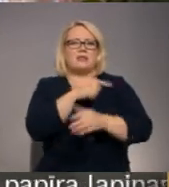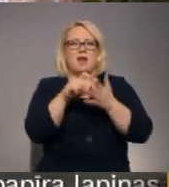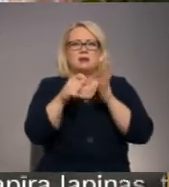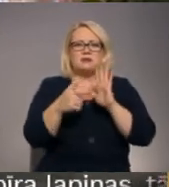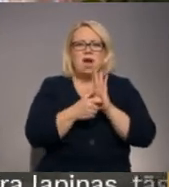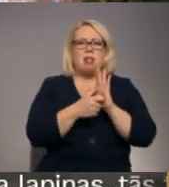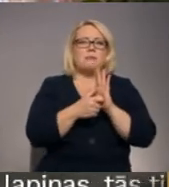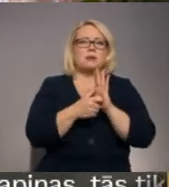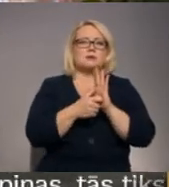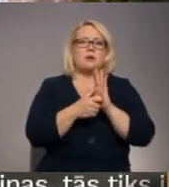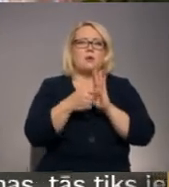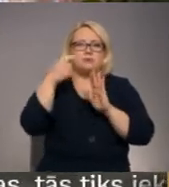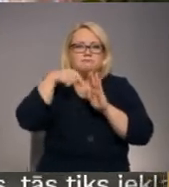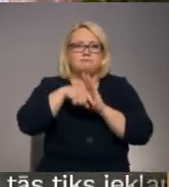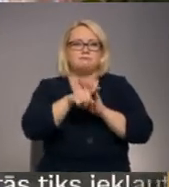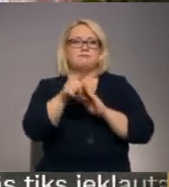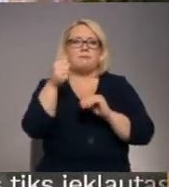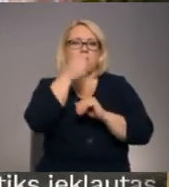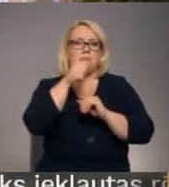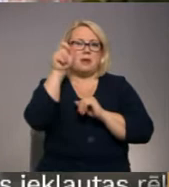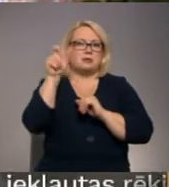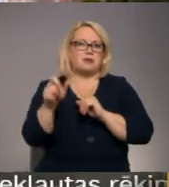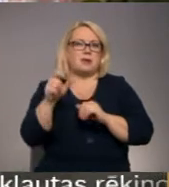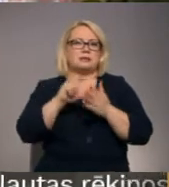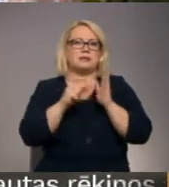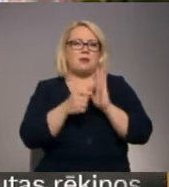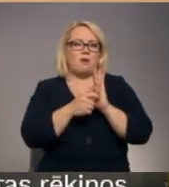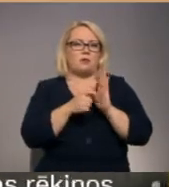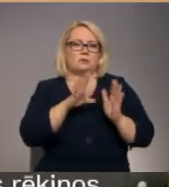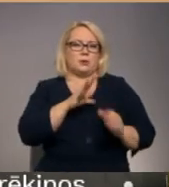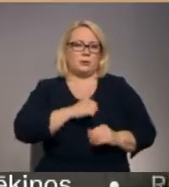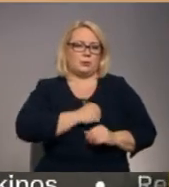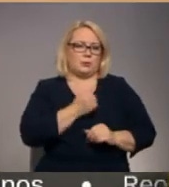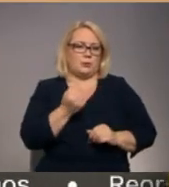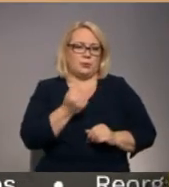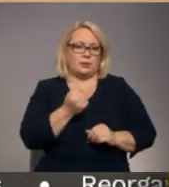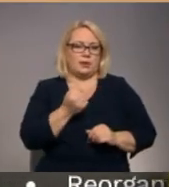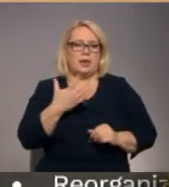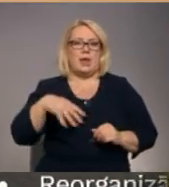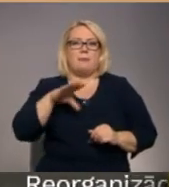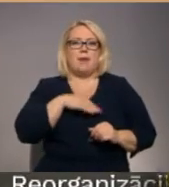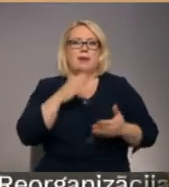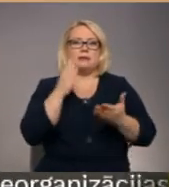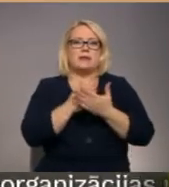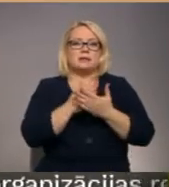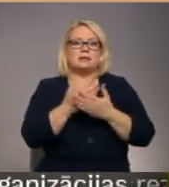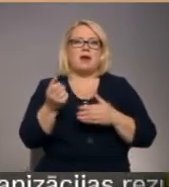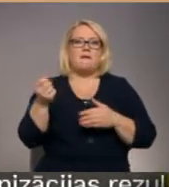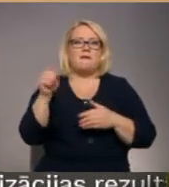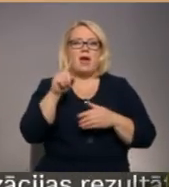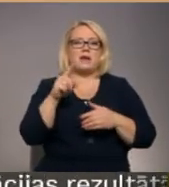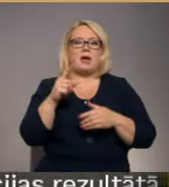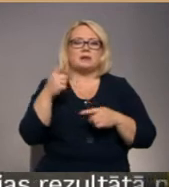un iekļūšanu personām dzīvokļos kā tādos. Mēs esam vairākas reizes komunicējuši gan ar labpārības